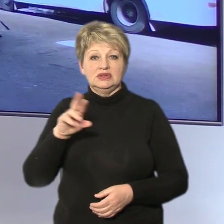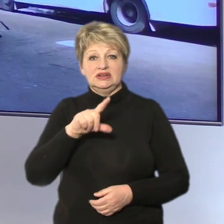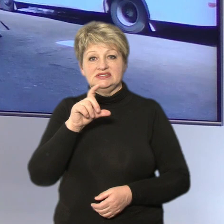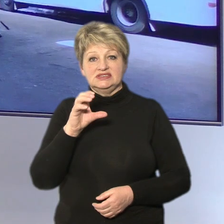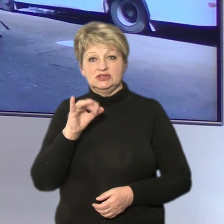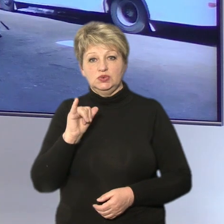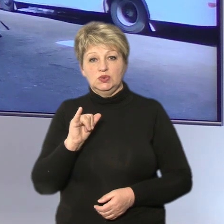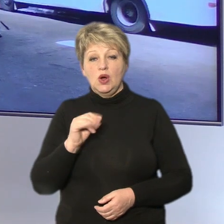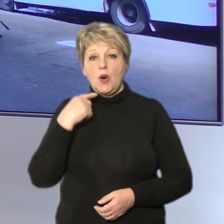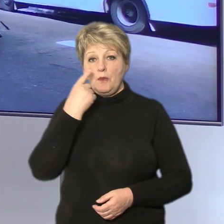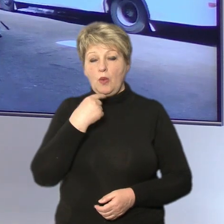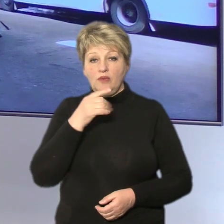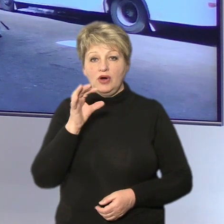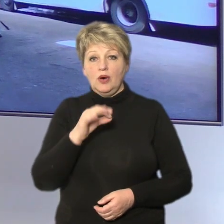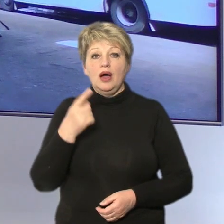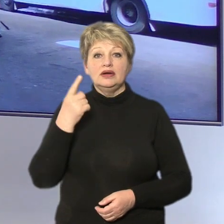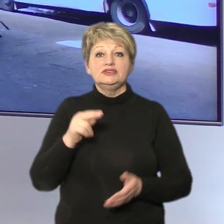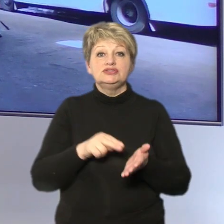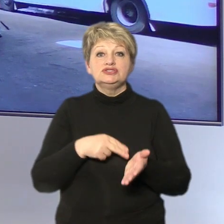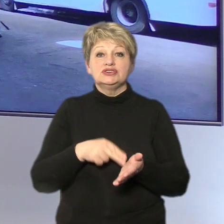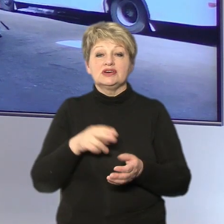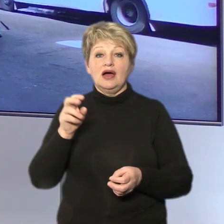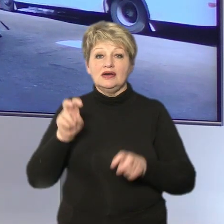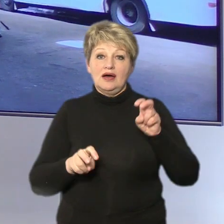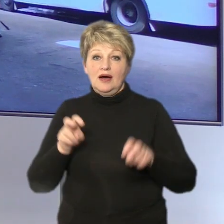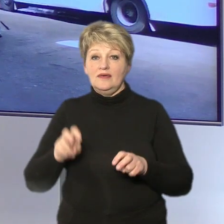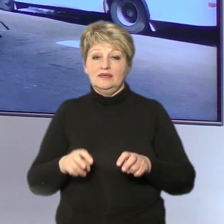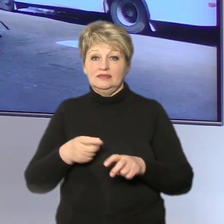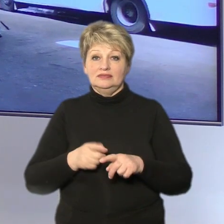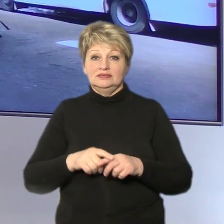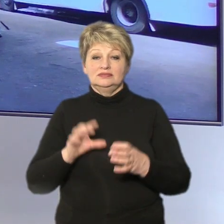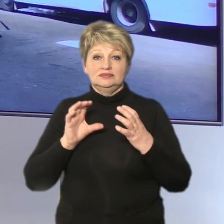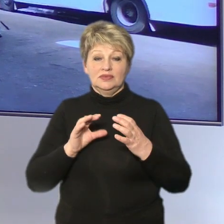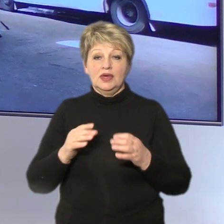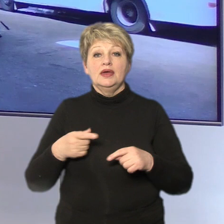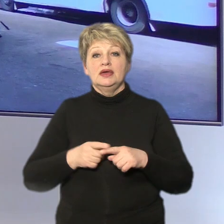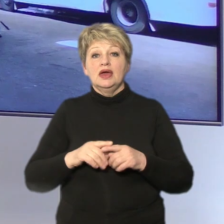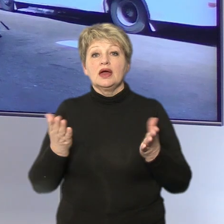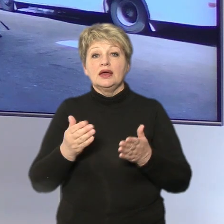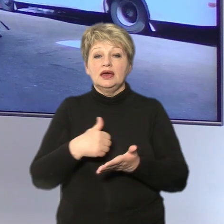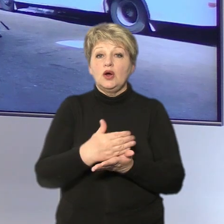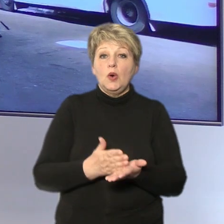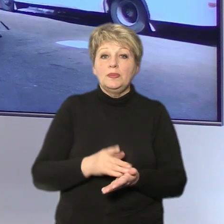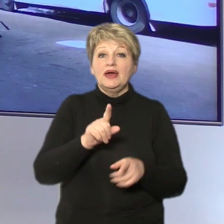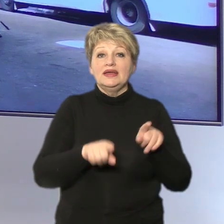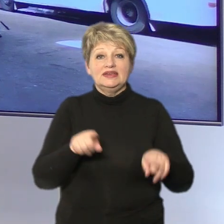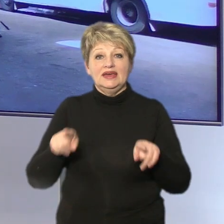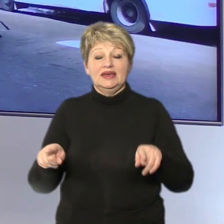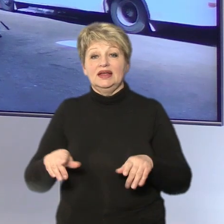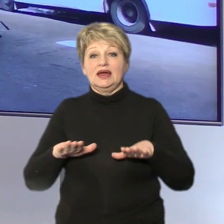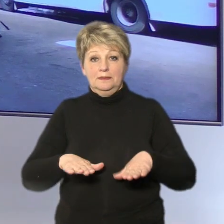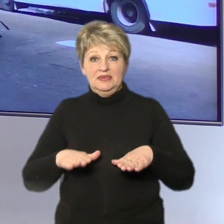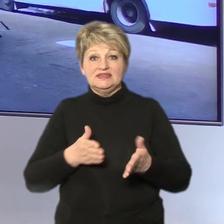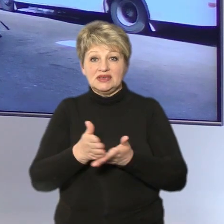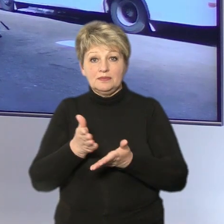України. Мова про одне із черкаських автопідприємств. Перевізник, який обслуговує декілька міських маршрутів і з